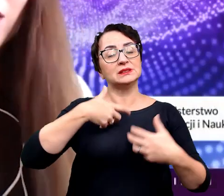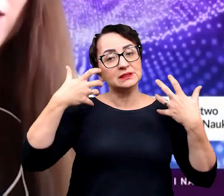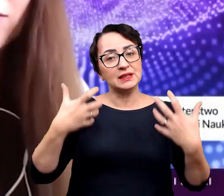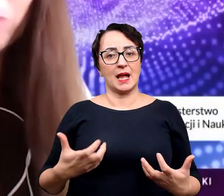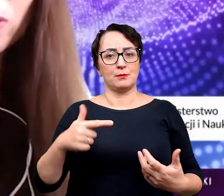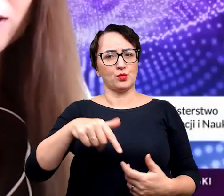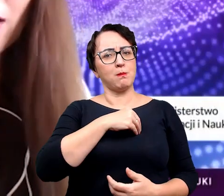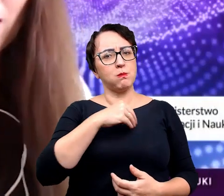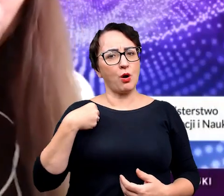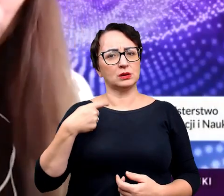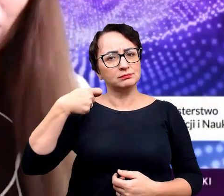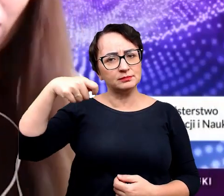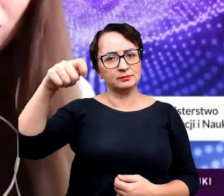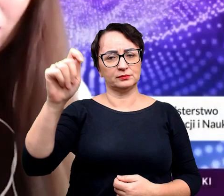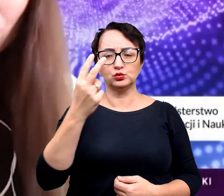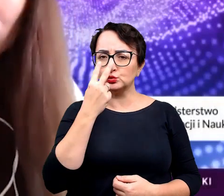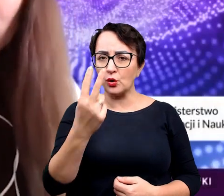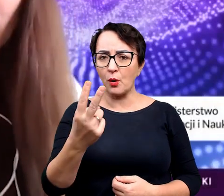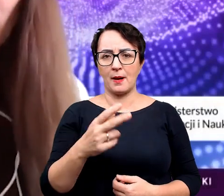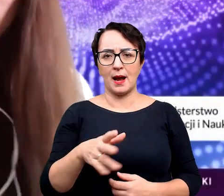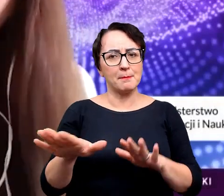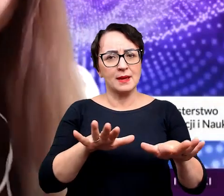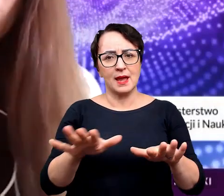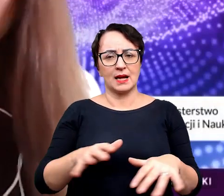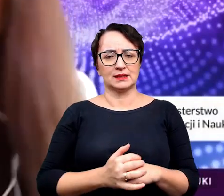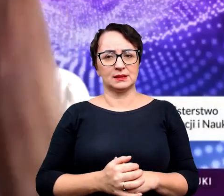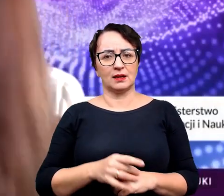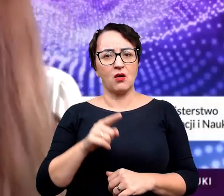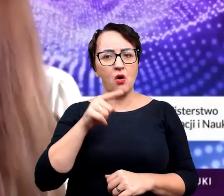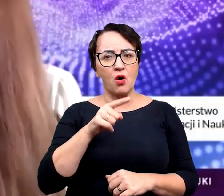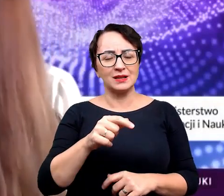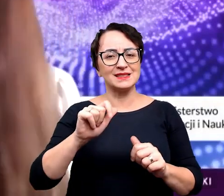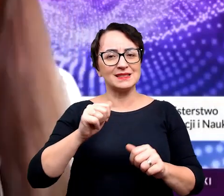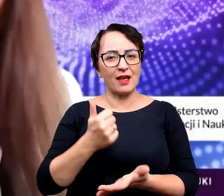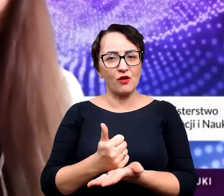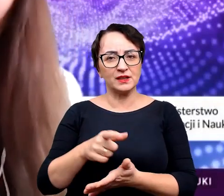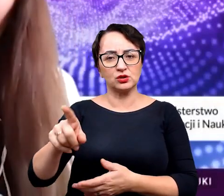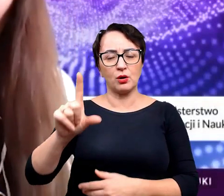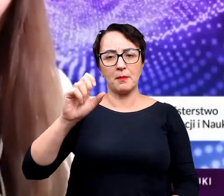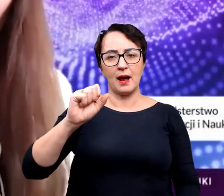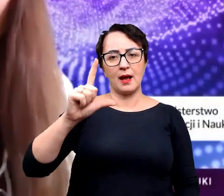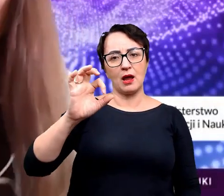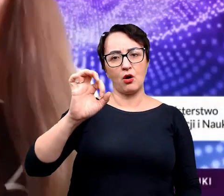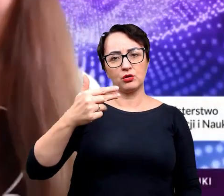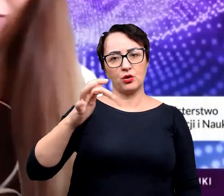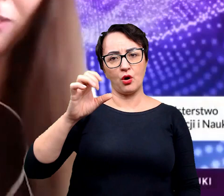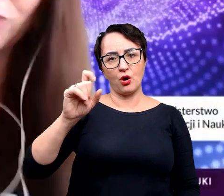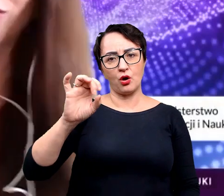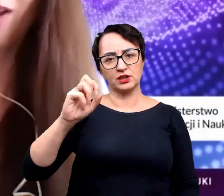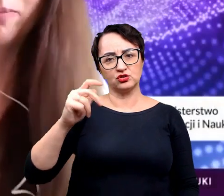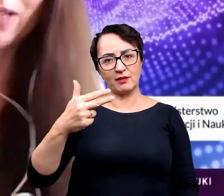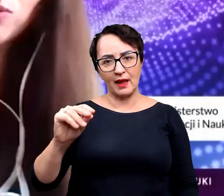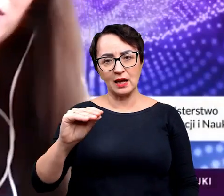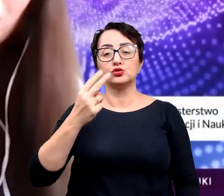gdzieś jednak w Polsce pojechać i zobaczyć takie miejsce i takie właśnie stanowisko paleontologiczne i zobaczyć, czy